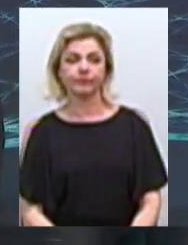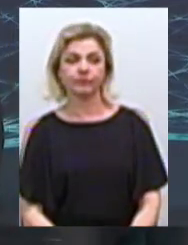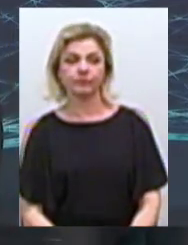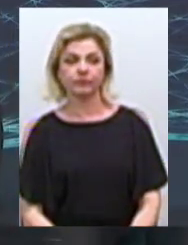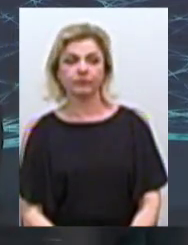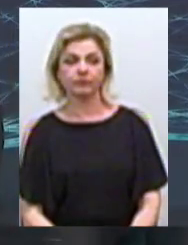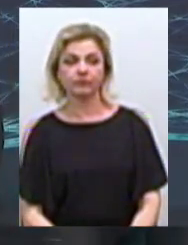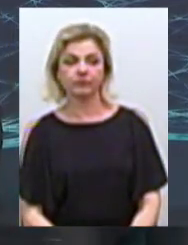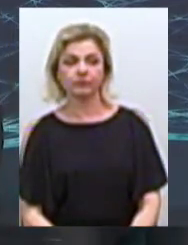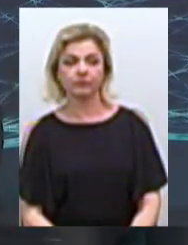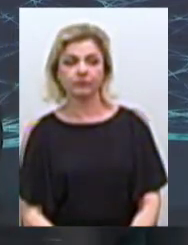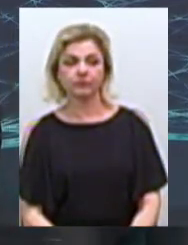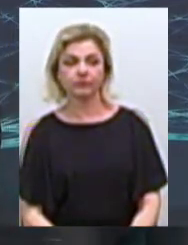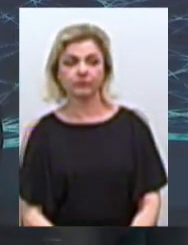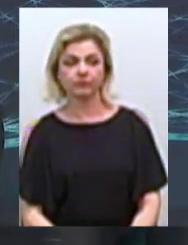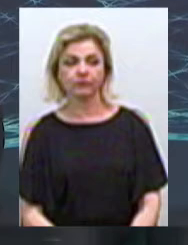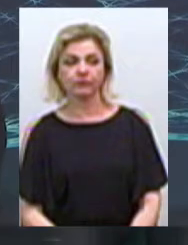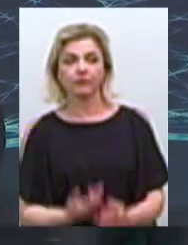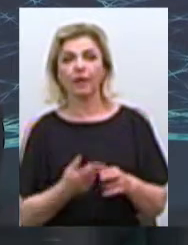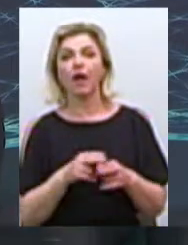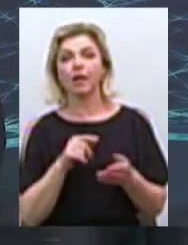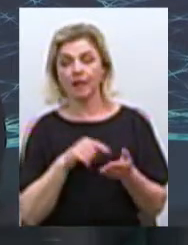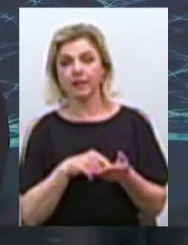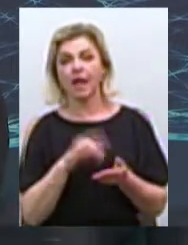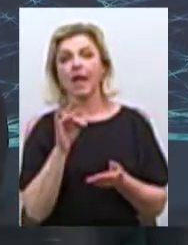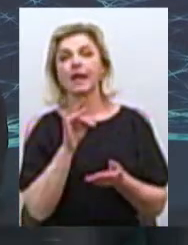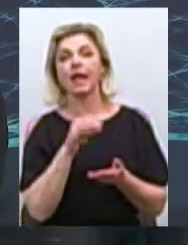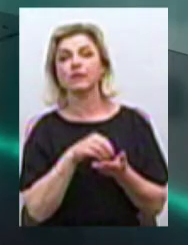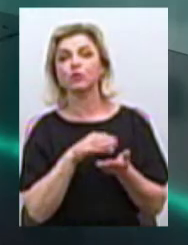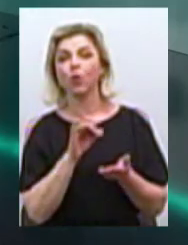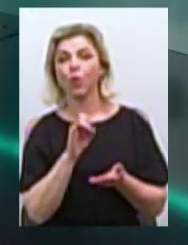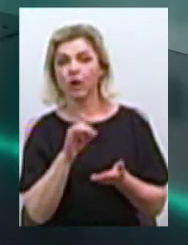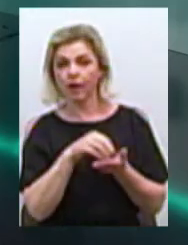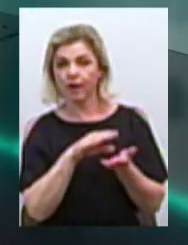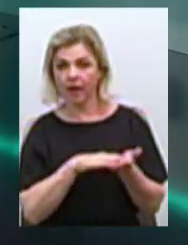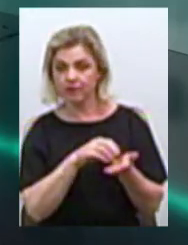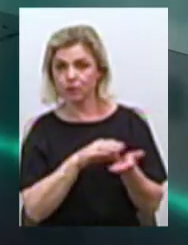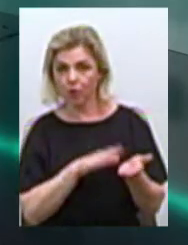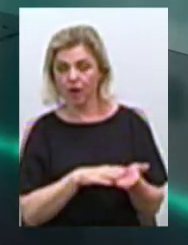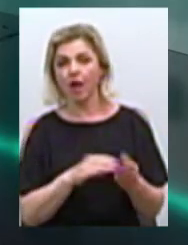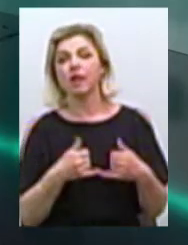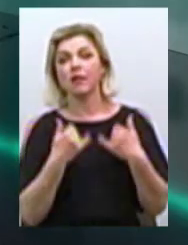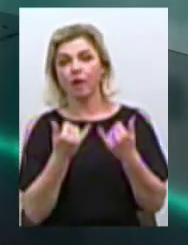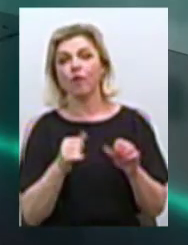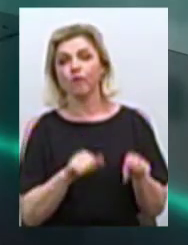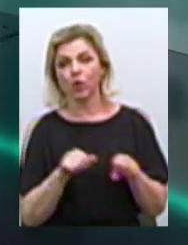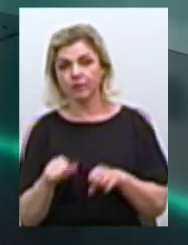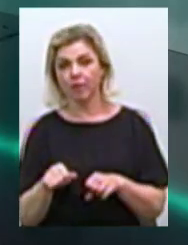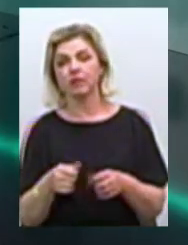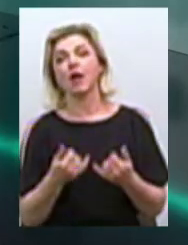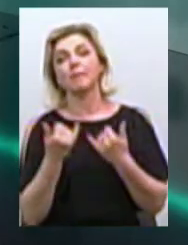Цей реестр предусматриває можливість доставлять доступ разным